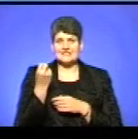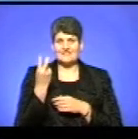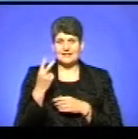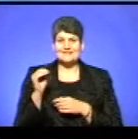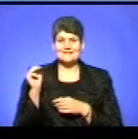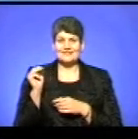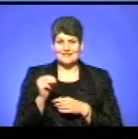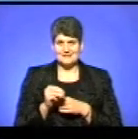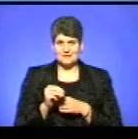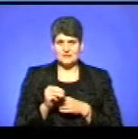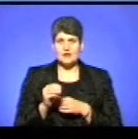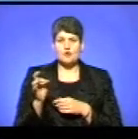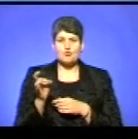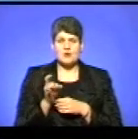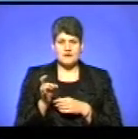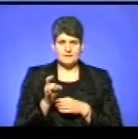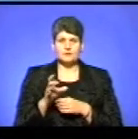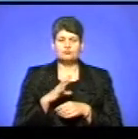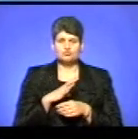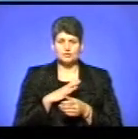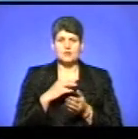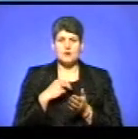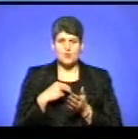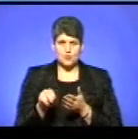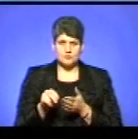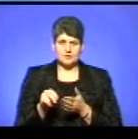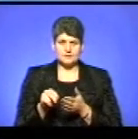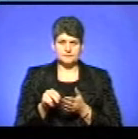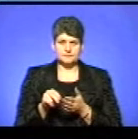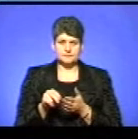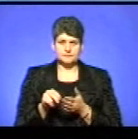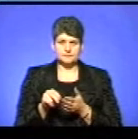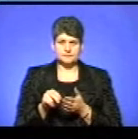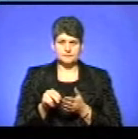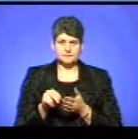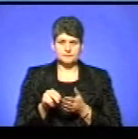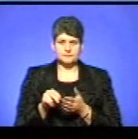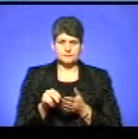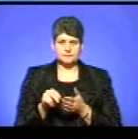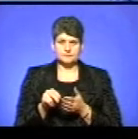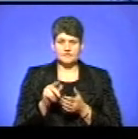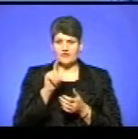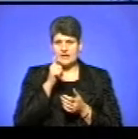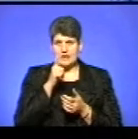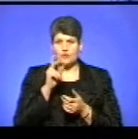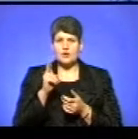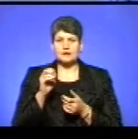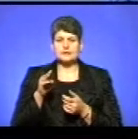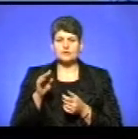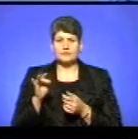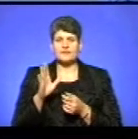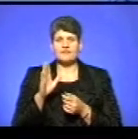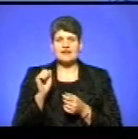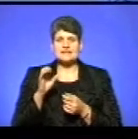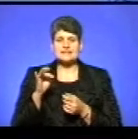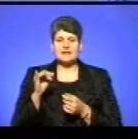тисяч рублів. Вона була викуплена у греко-католиків, у василян.